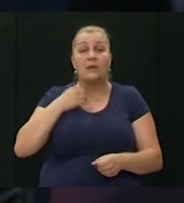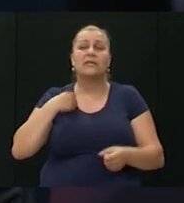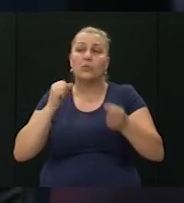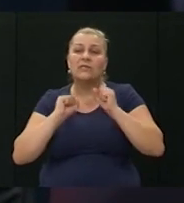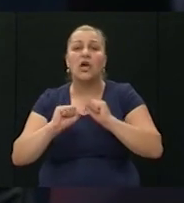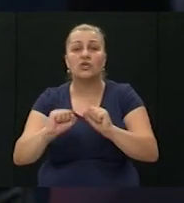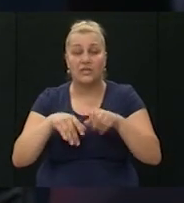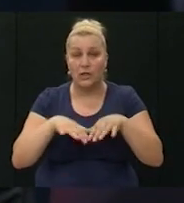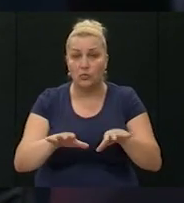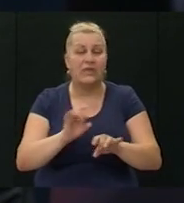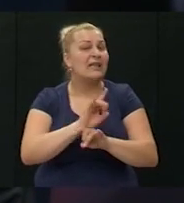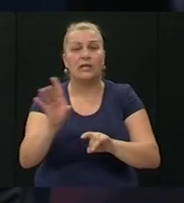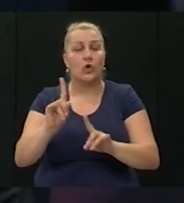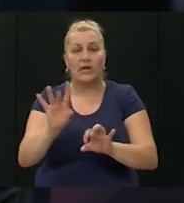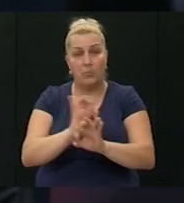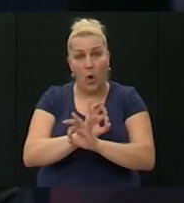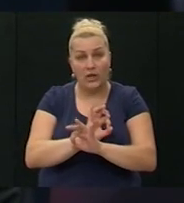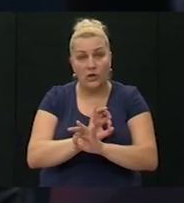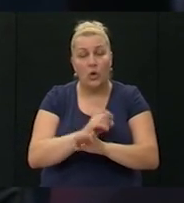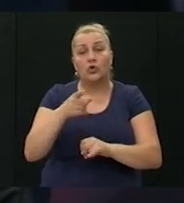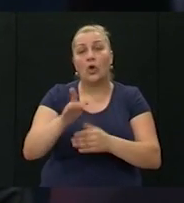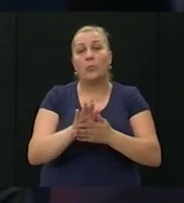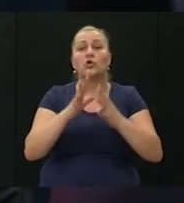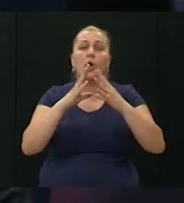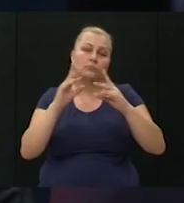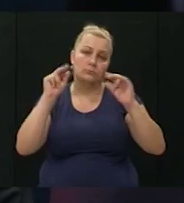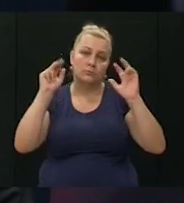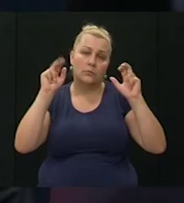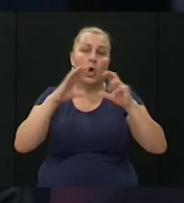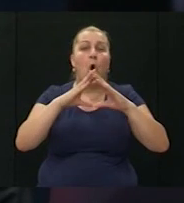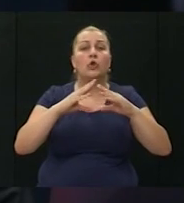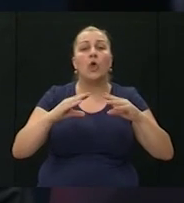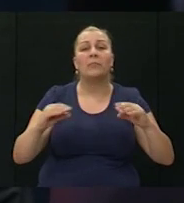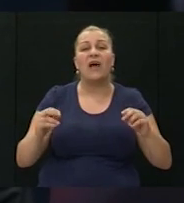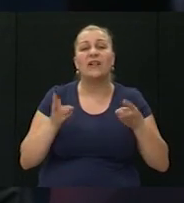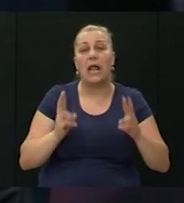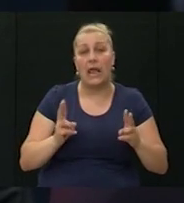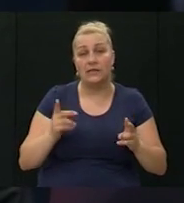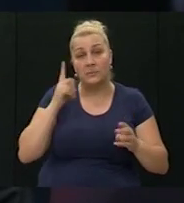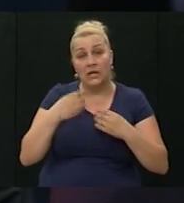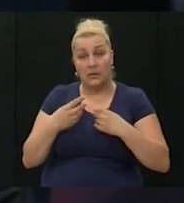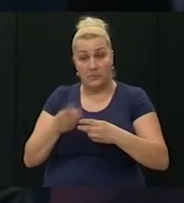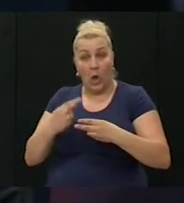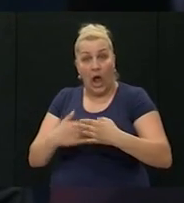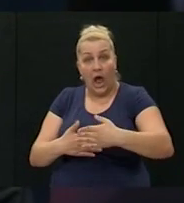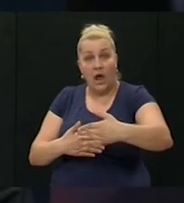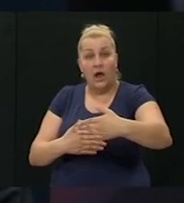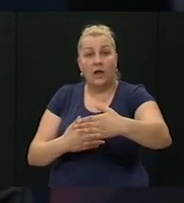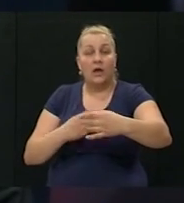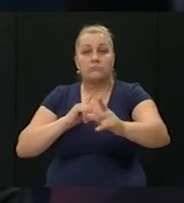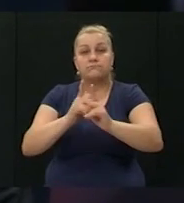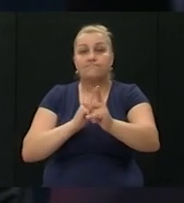zaštitili smo ljude, niko nije poginuo i tada je krenulo otopljavanje leda, ajmo to tako reći. I danas mi o tome normalno pričamo i